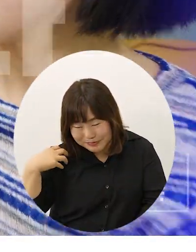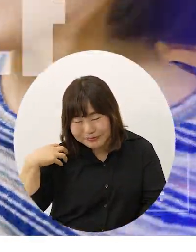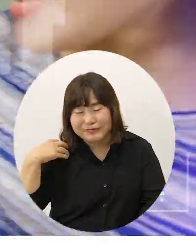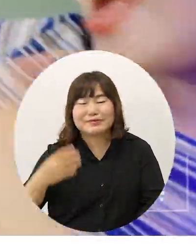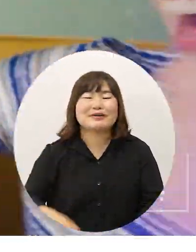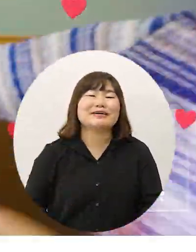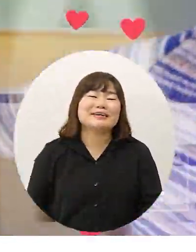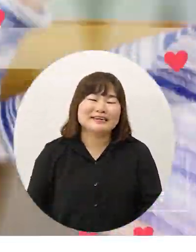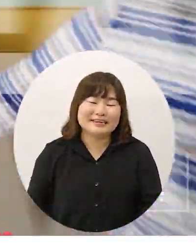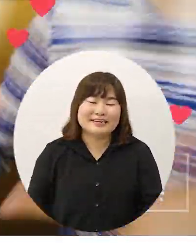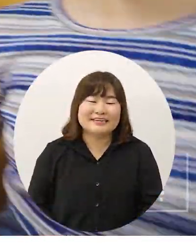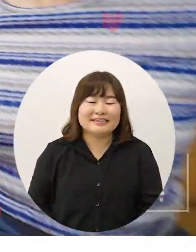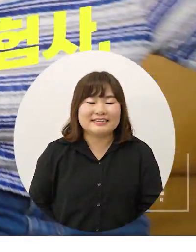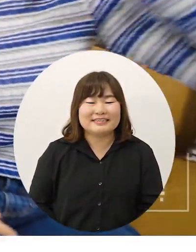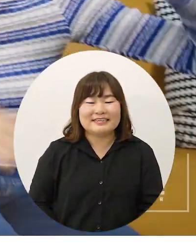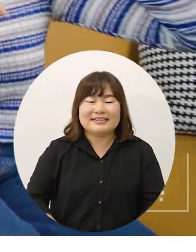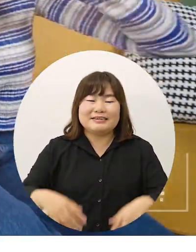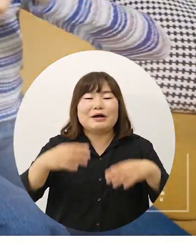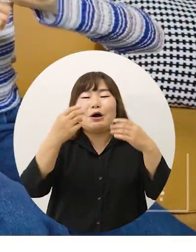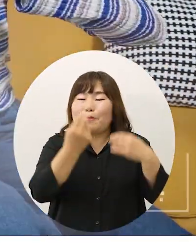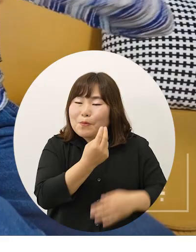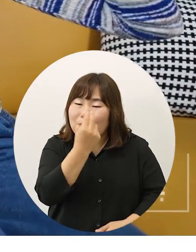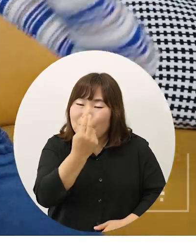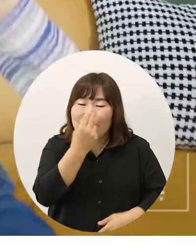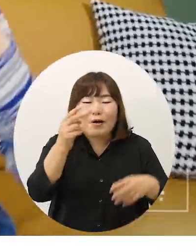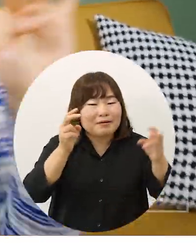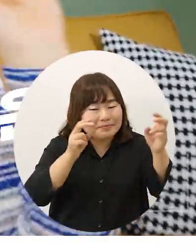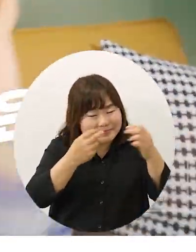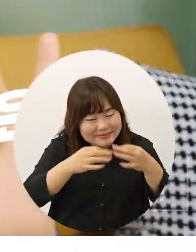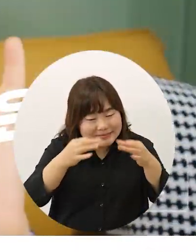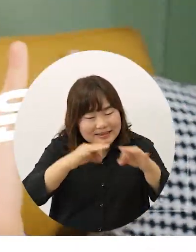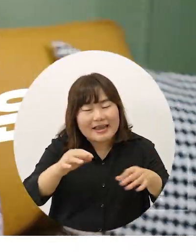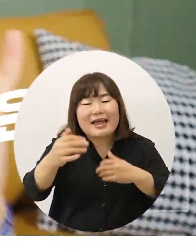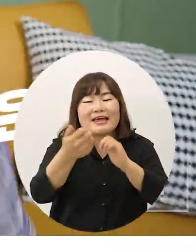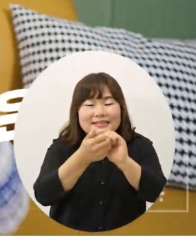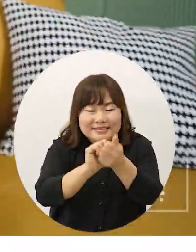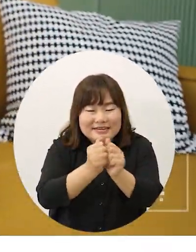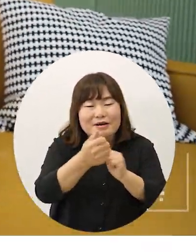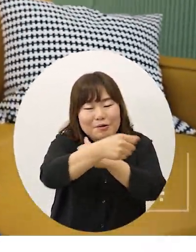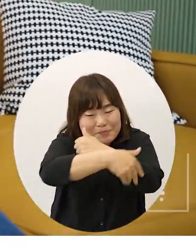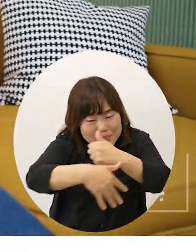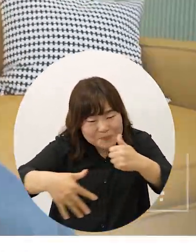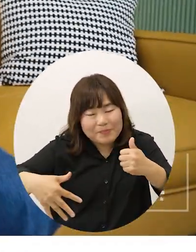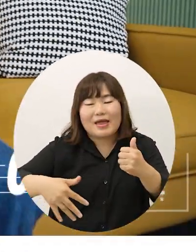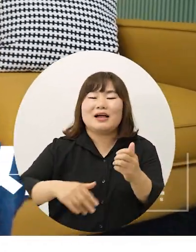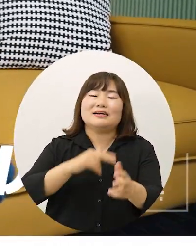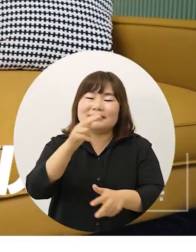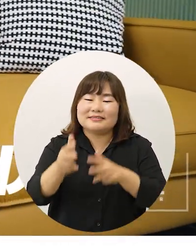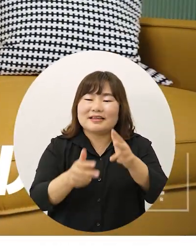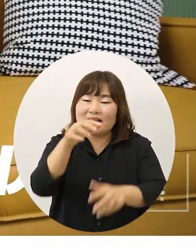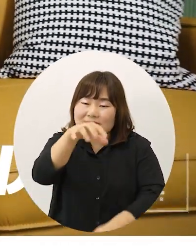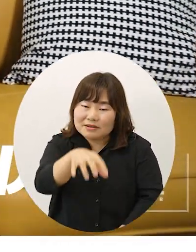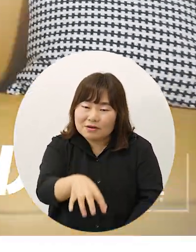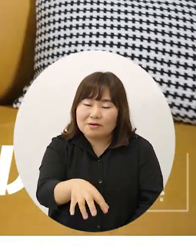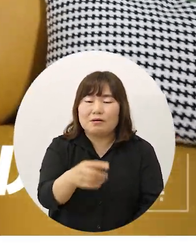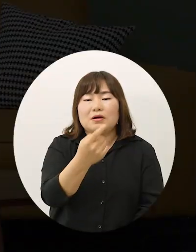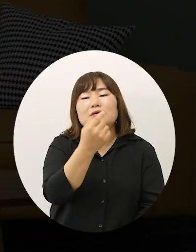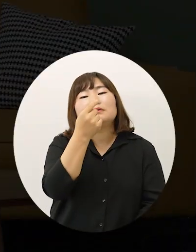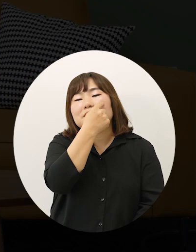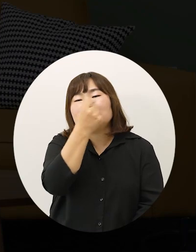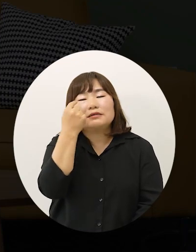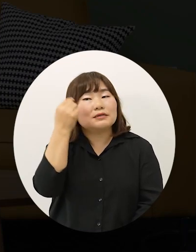신나 예 각종 보험사, 은행, 증권 같은 금융기관이랑 민간사업체에서